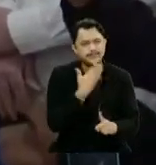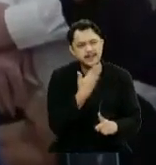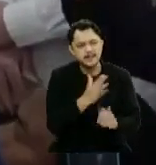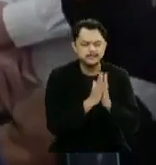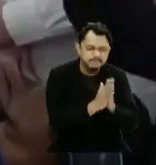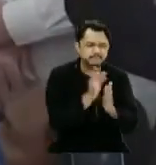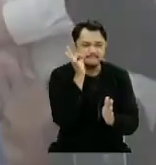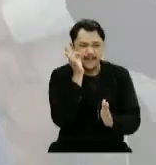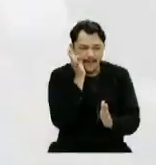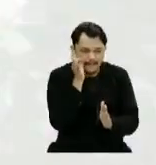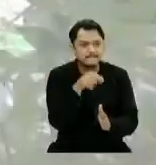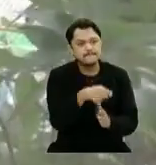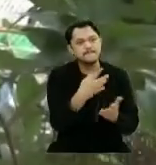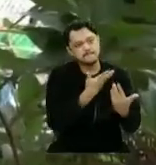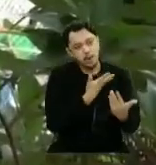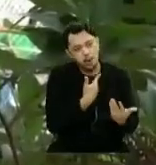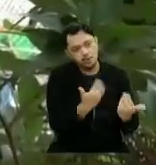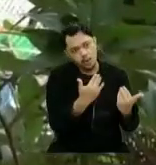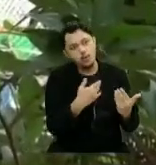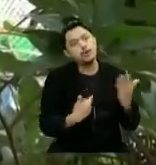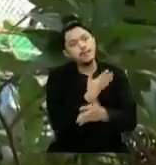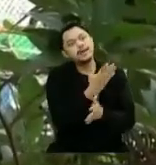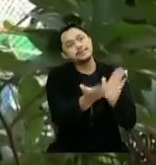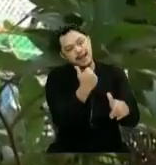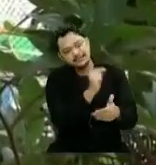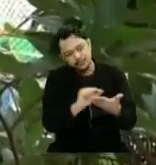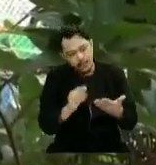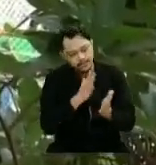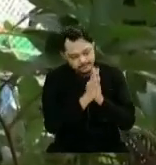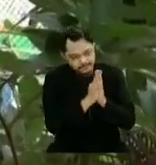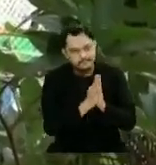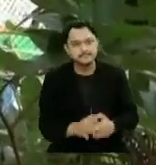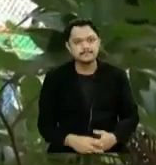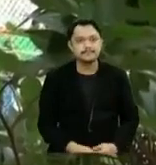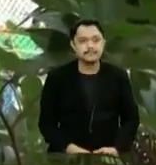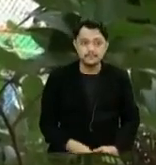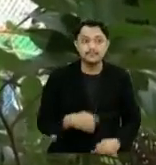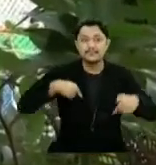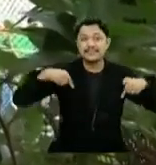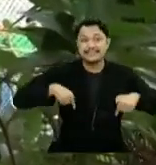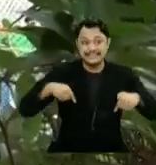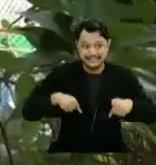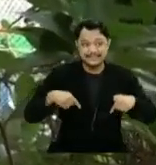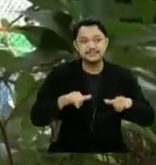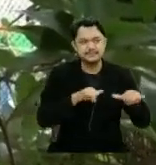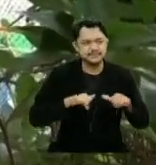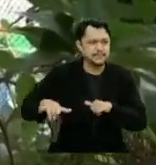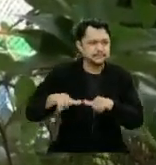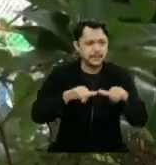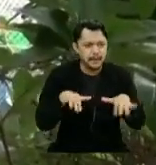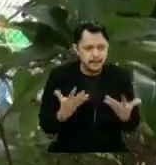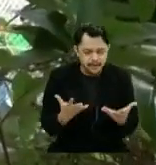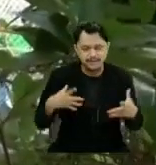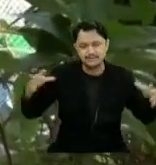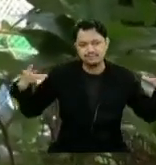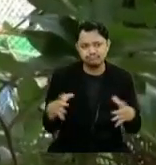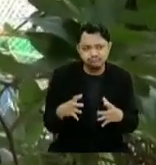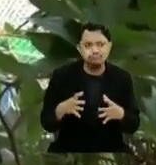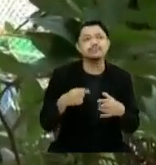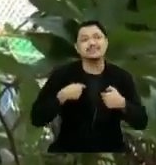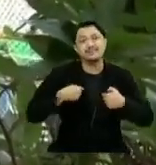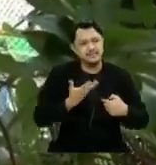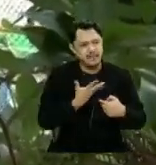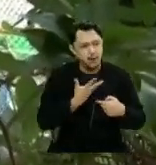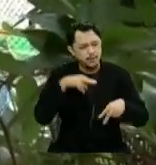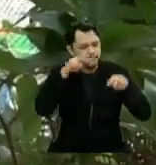kembali bersekolah. Jangankan saja, Pak. Mungkin kita bisa sama-sama jalan. Ya, contoh saja. Saya awasi bisa saja. Hilap.